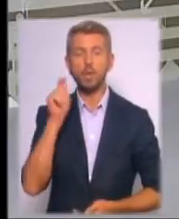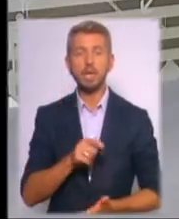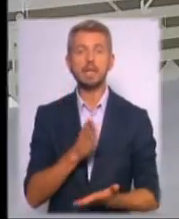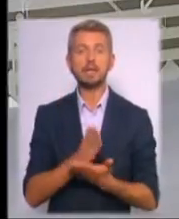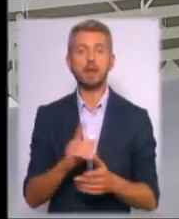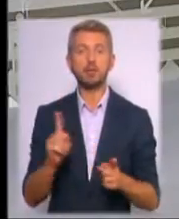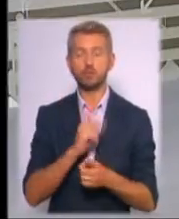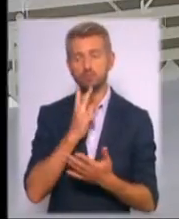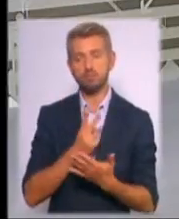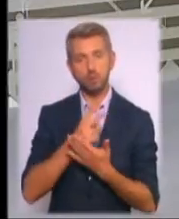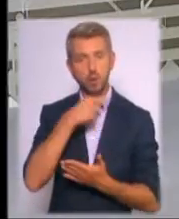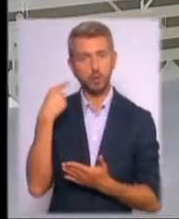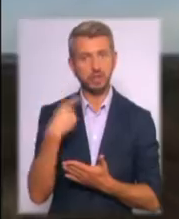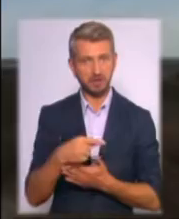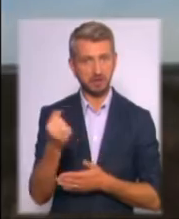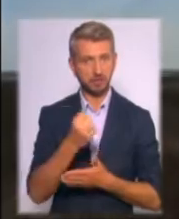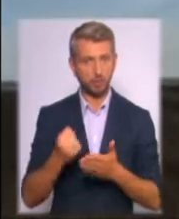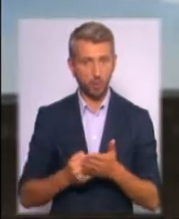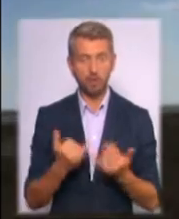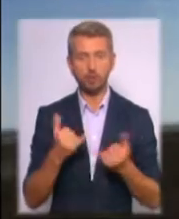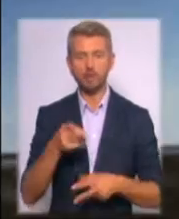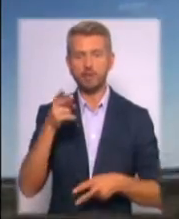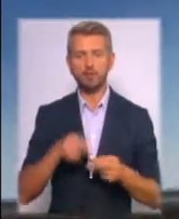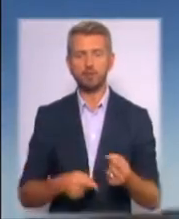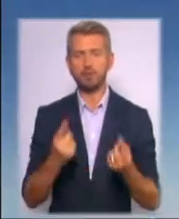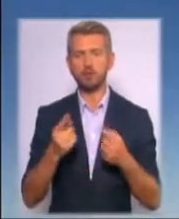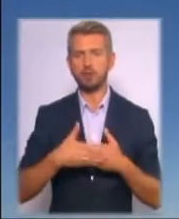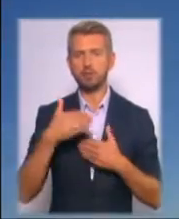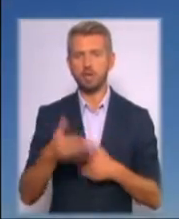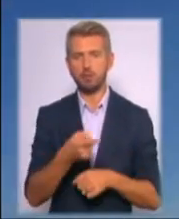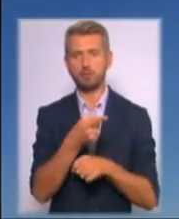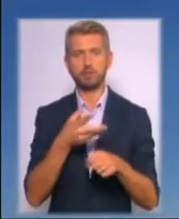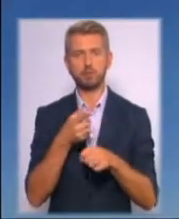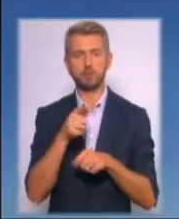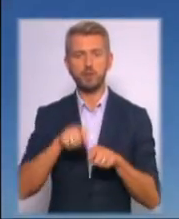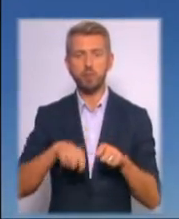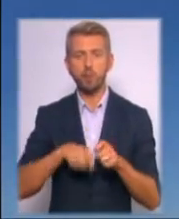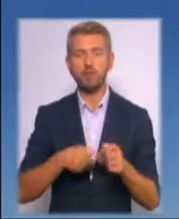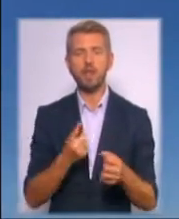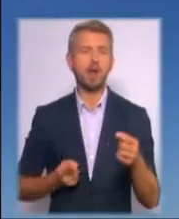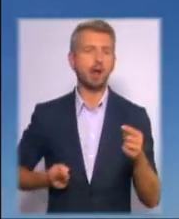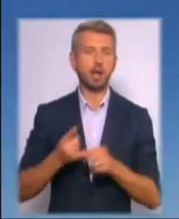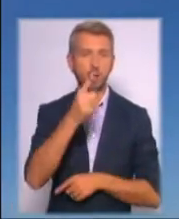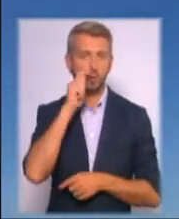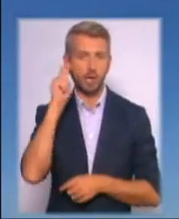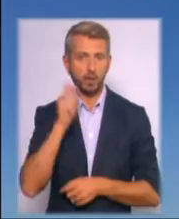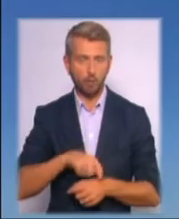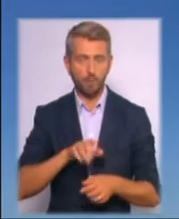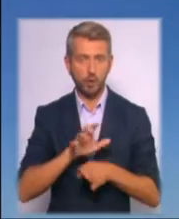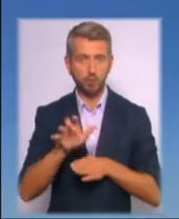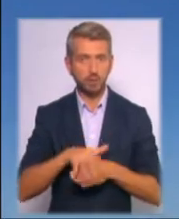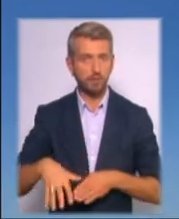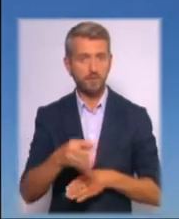протиставити російській зброї. Сьогодні завершився масштабний етап вогневих випробувань ракет українського виробництва. Усі пуски пройшли